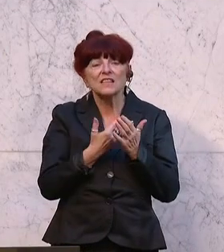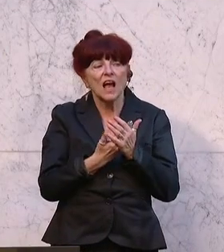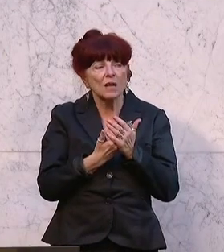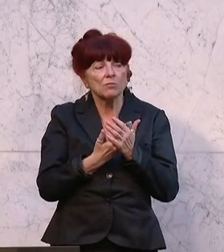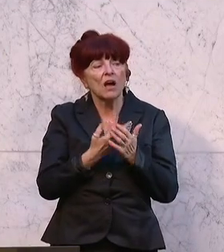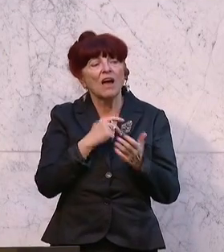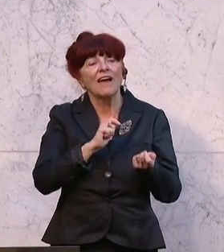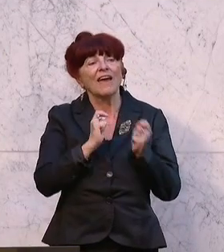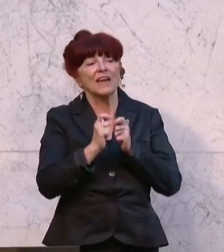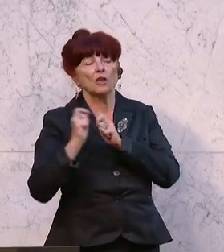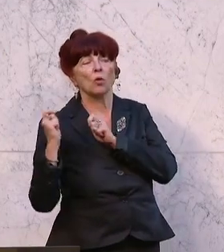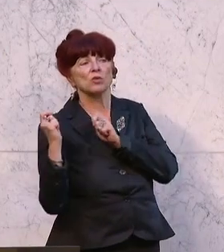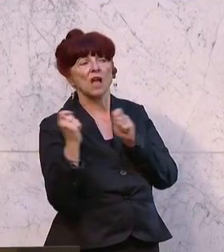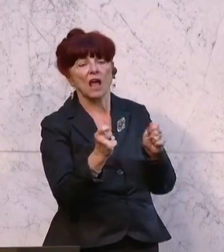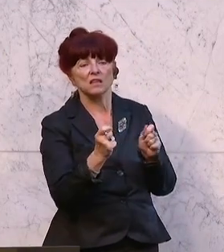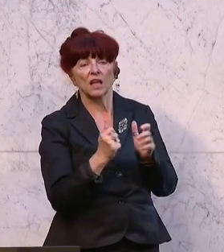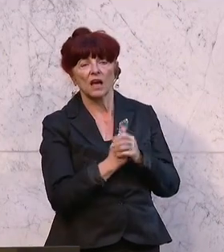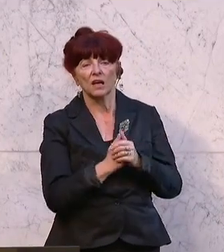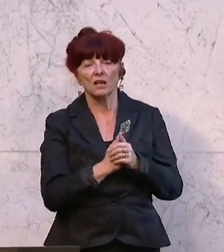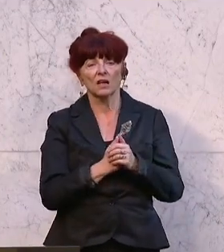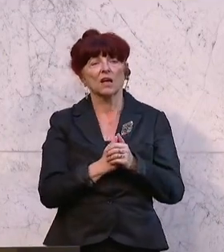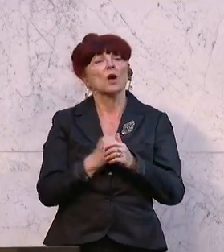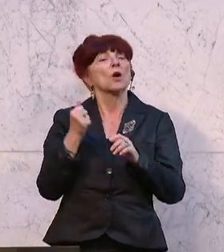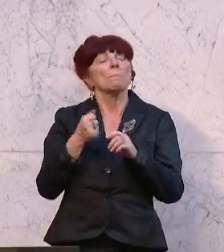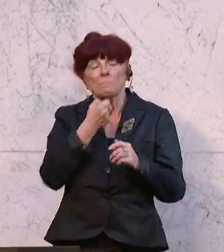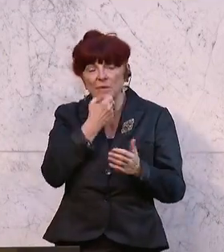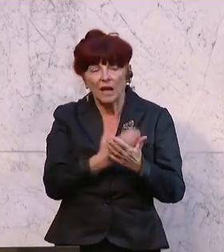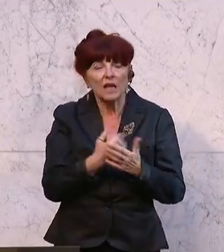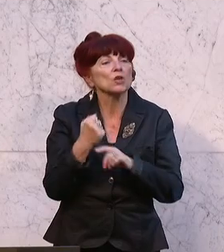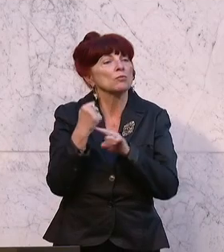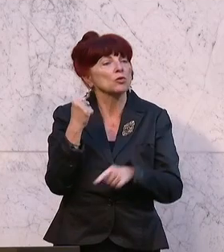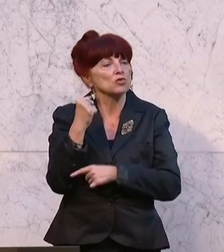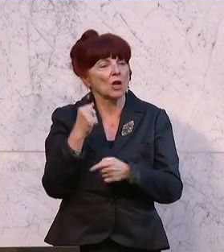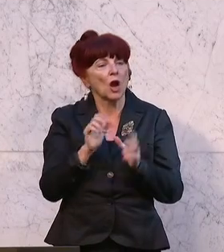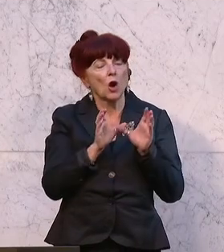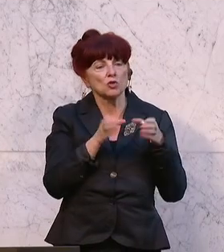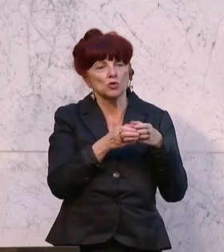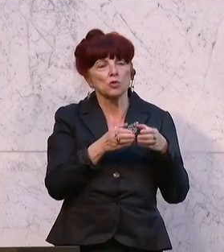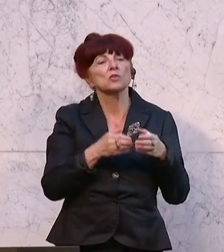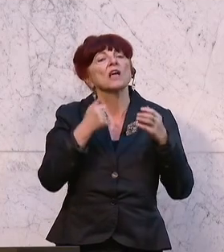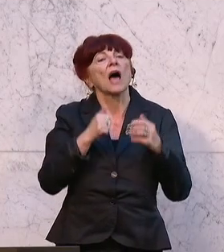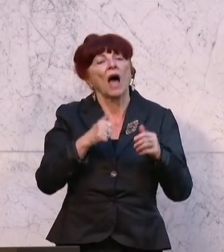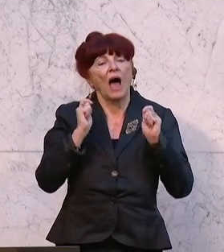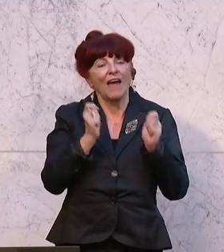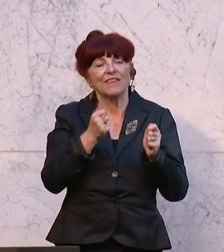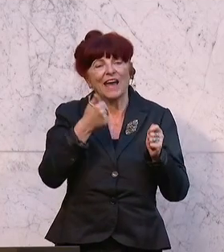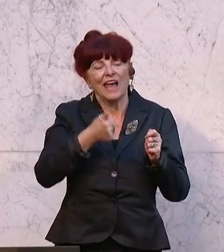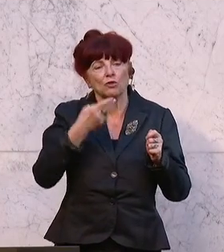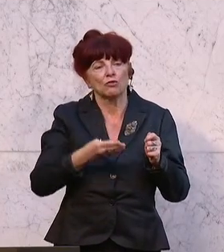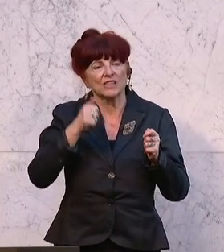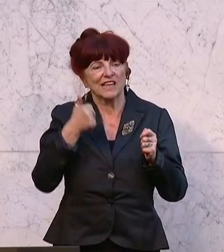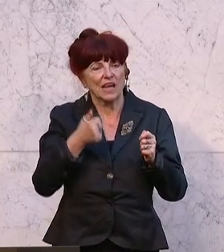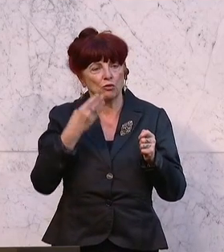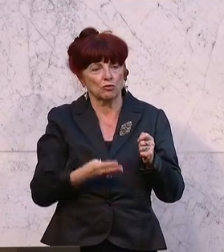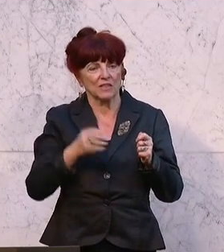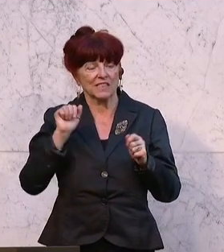Abänderungsantrag zum Bericht des Budgetausschusses über den Antrag 41.41a der Abgeordneten